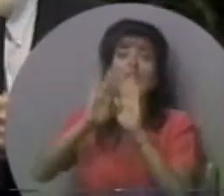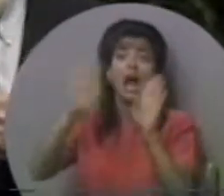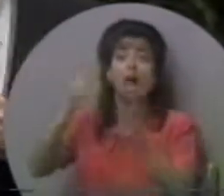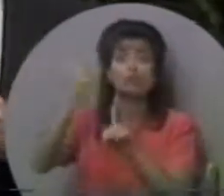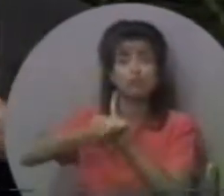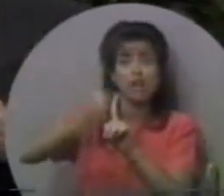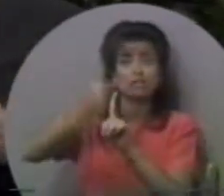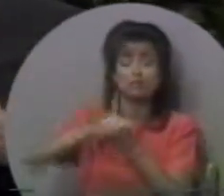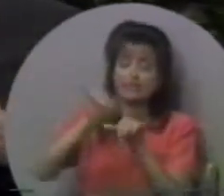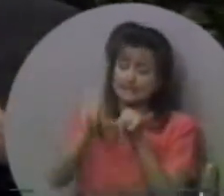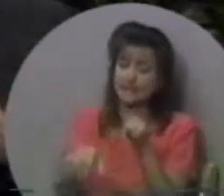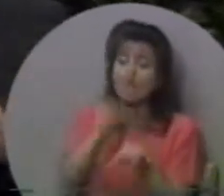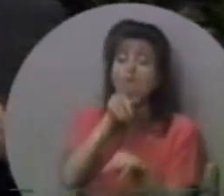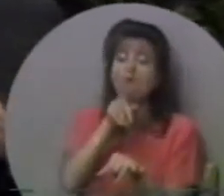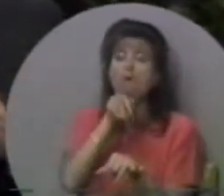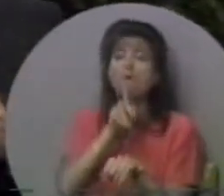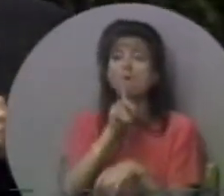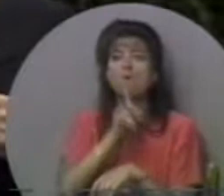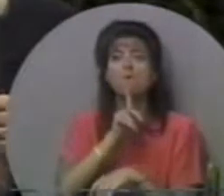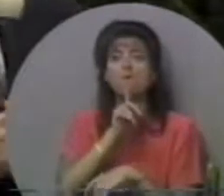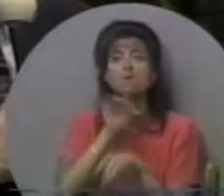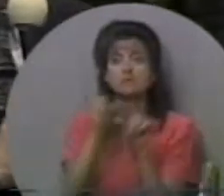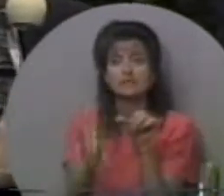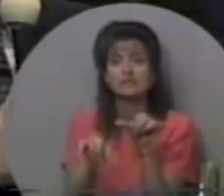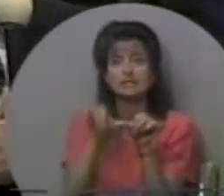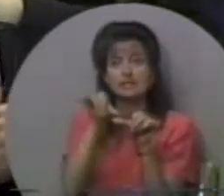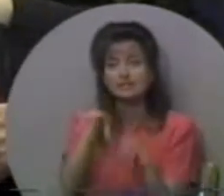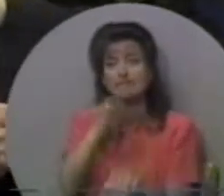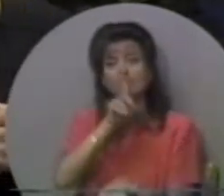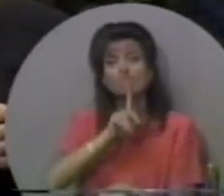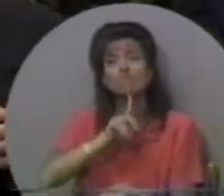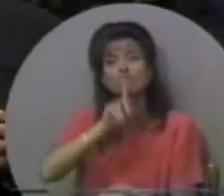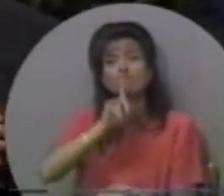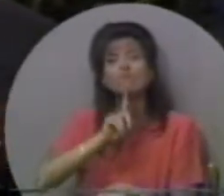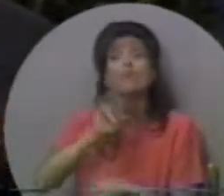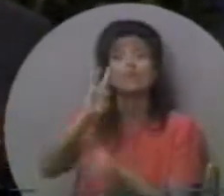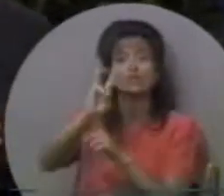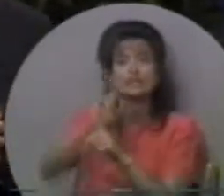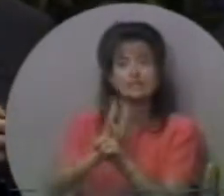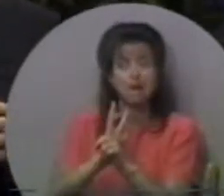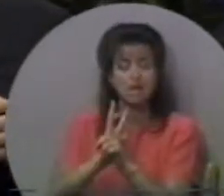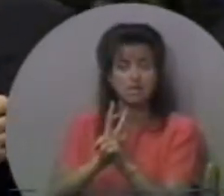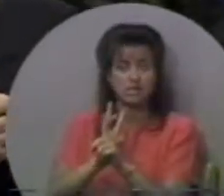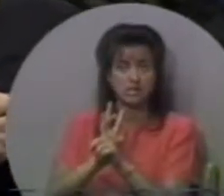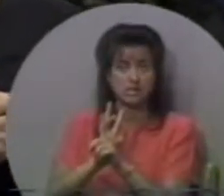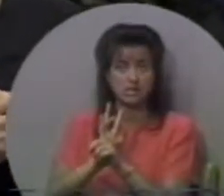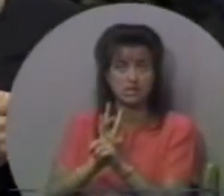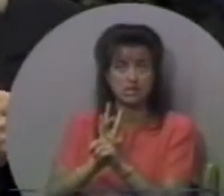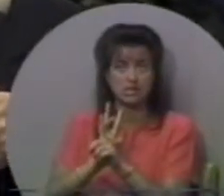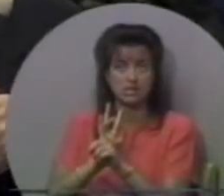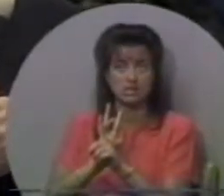Зняв дім, жив там сам, шість місяців.